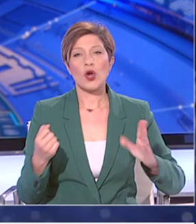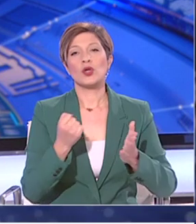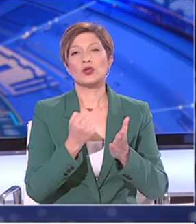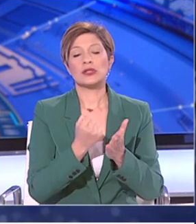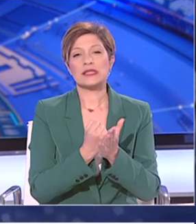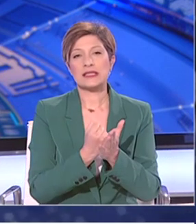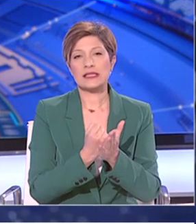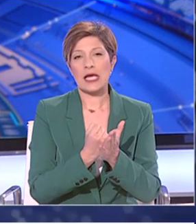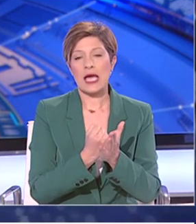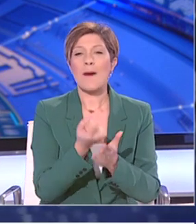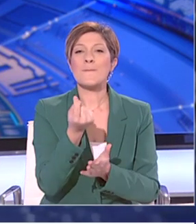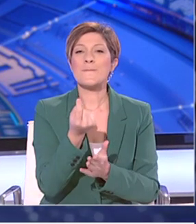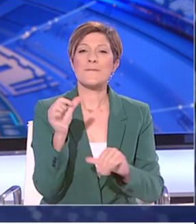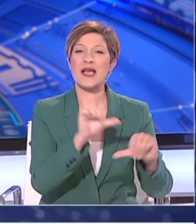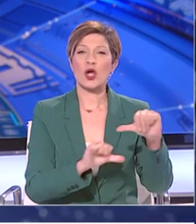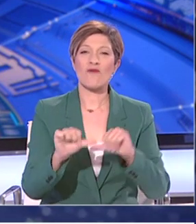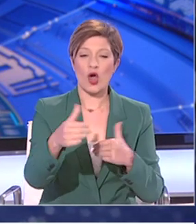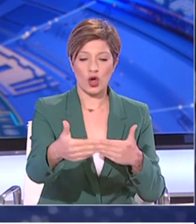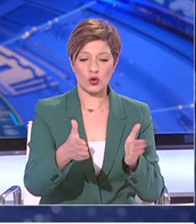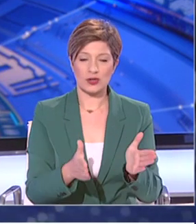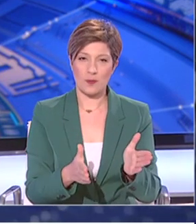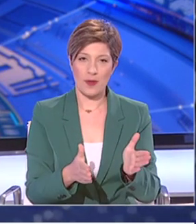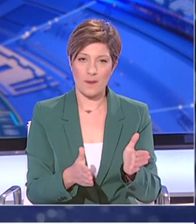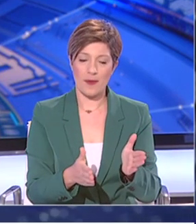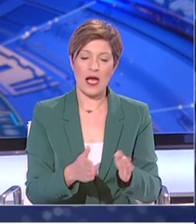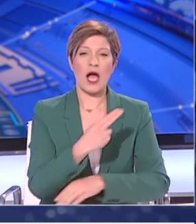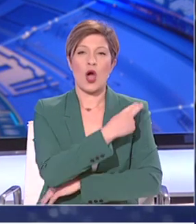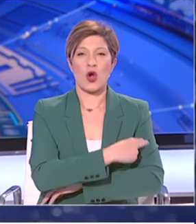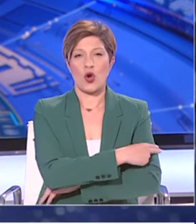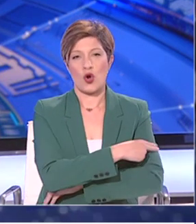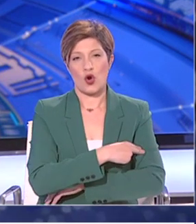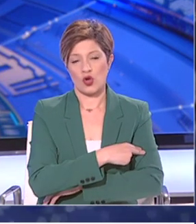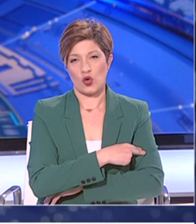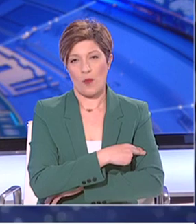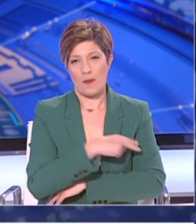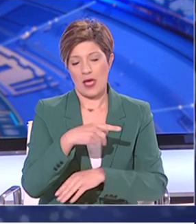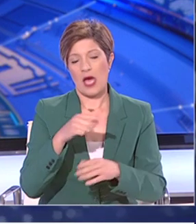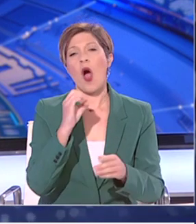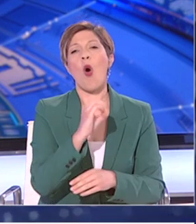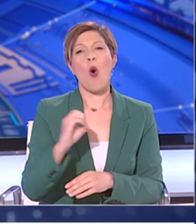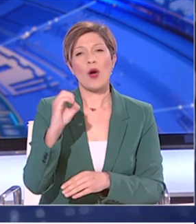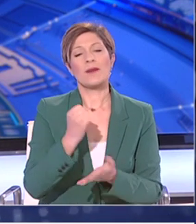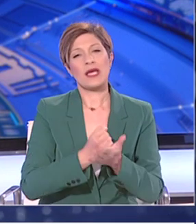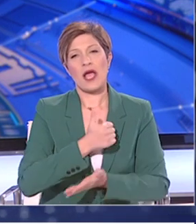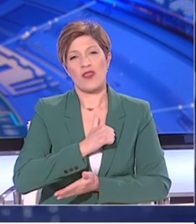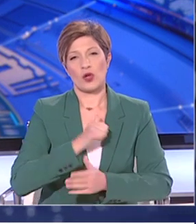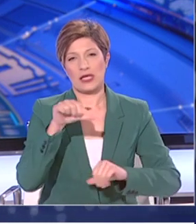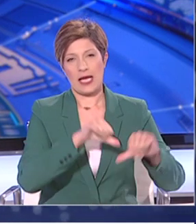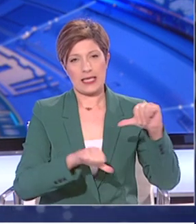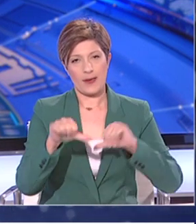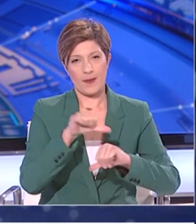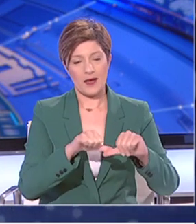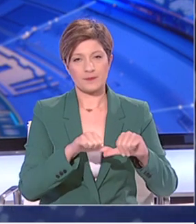Γενετικής Κύπρου και τα μικροβιολογικά τμήματα των νοσηλευτηρίων του ΟΚΙΠΗ και από ιδιωτικά εργαστηρίες.